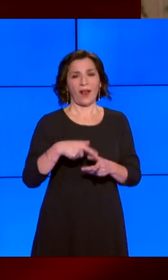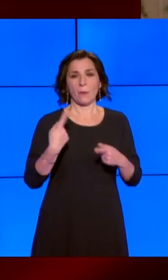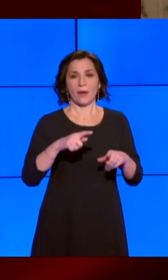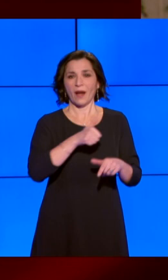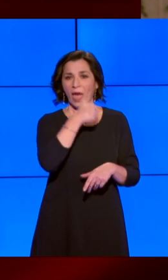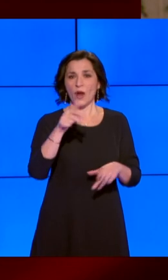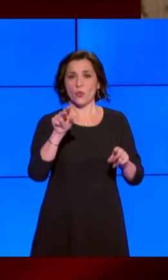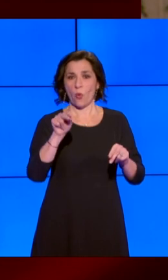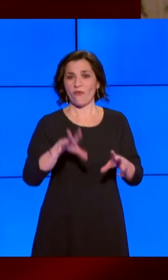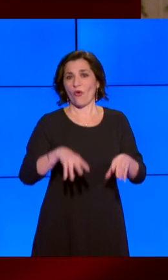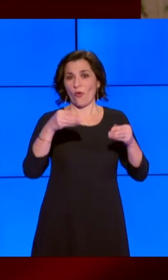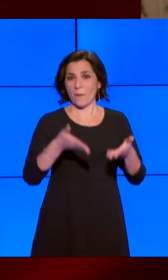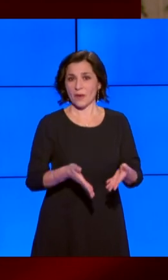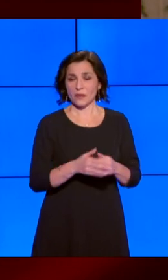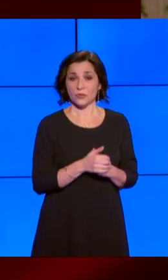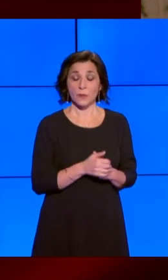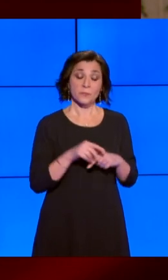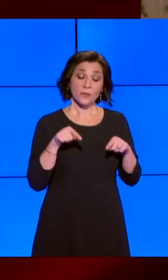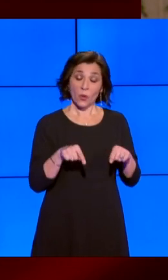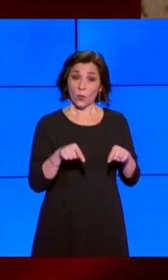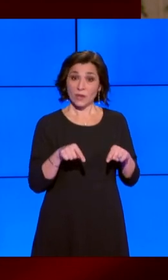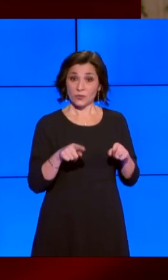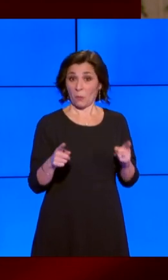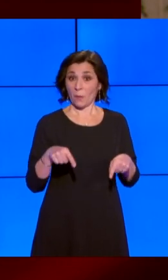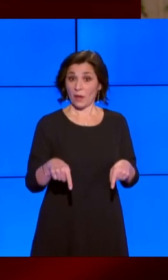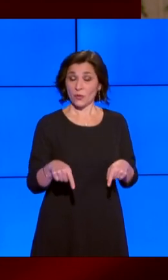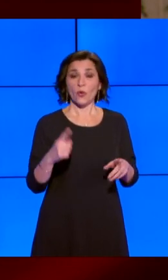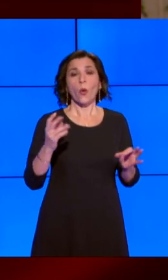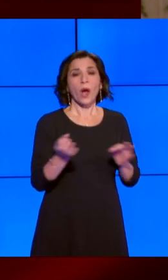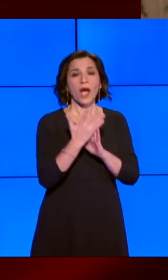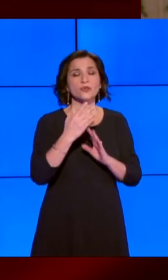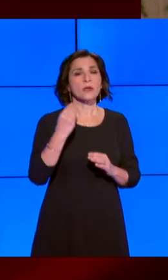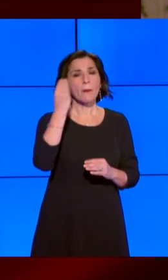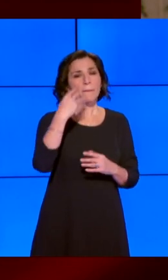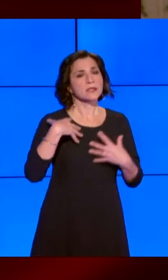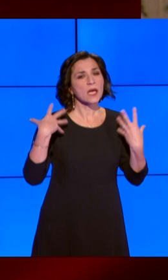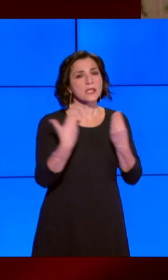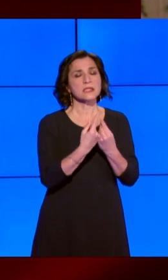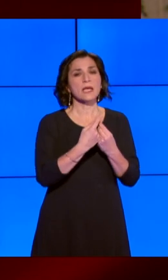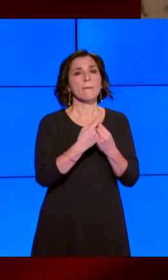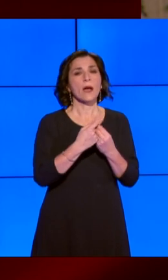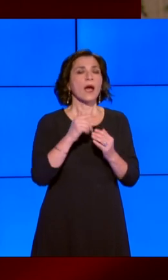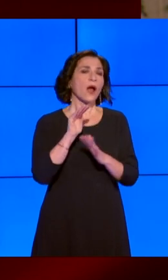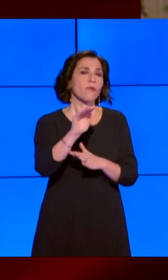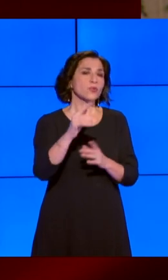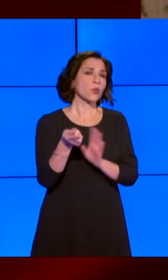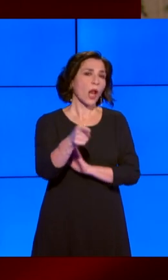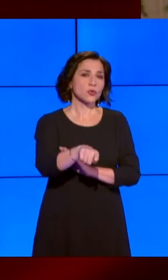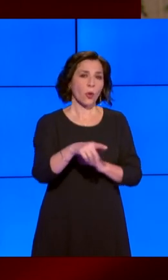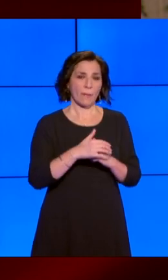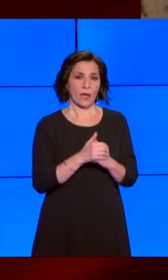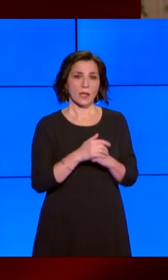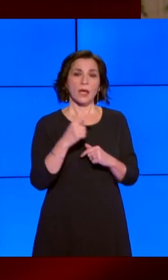tratta anche di un'occasione per pensare insieme al domani, per ampliare l'orizzonte delle nostre